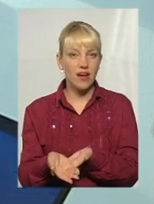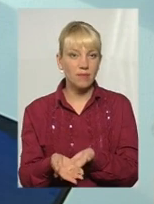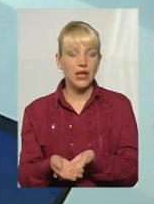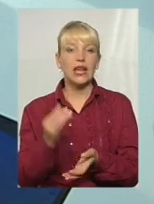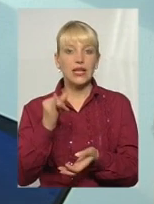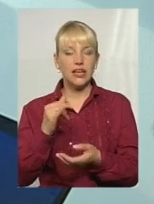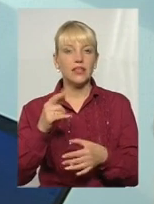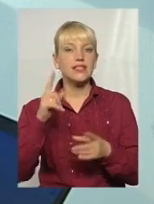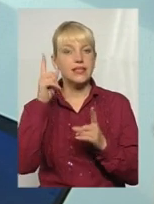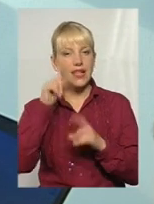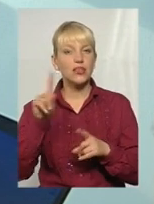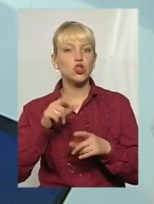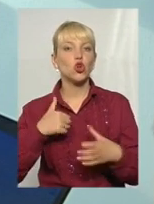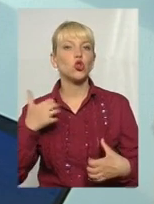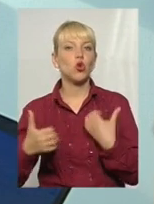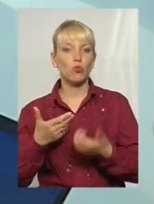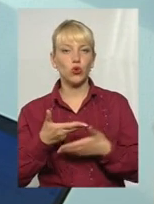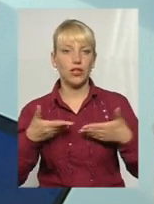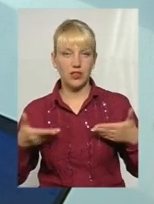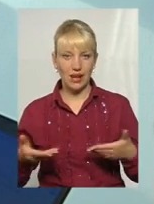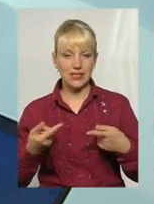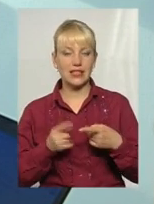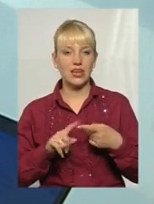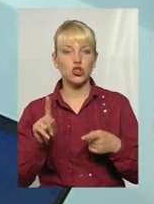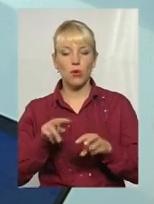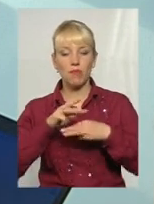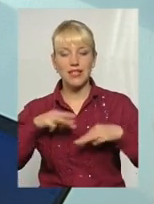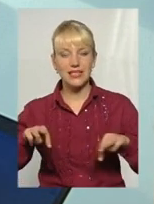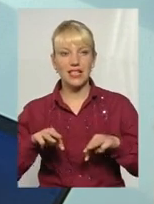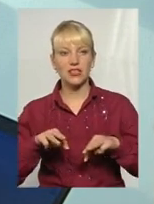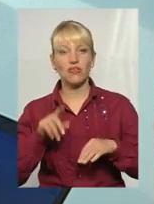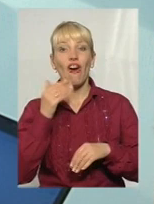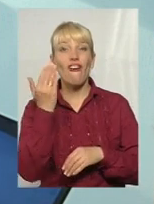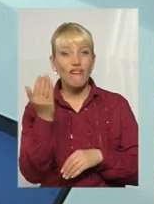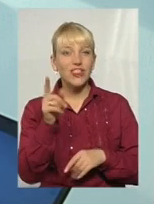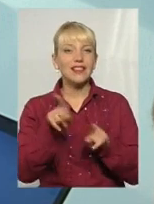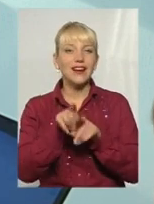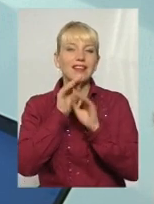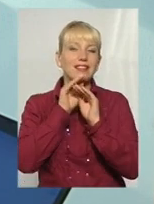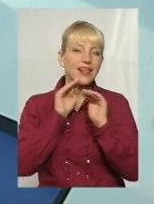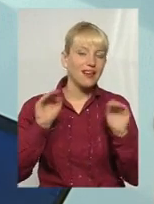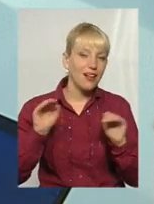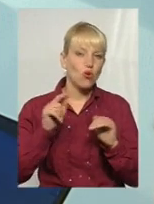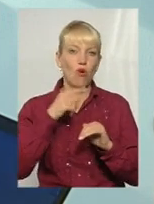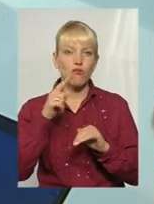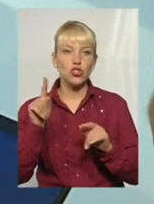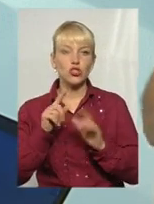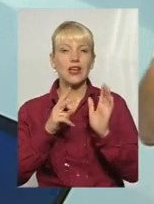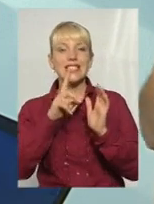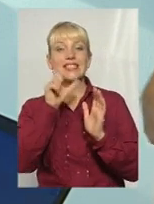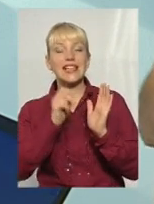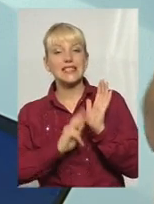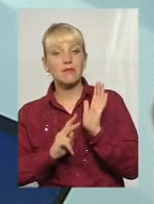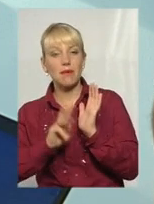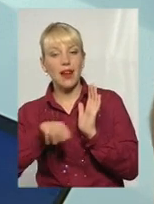турбує, наприклад, нас? Перше, це те, що якраз міністерство, вони так тихенько говорять, що за 80 мільярдів, тобто,